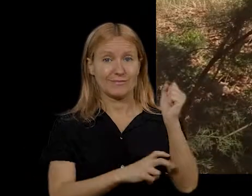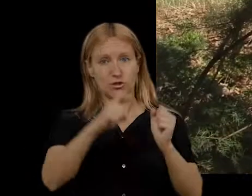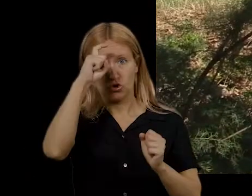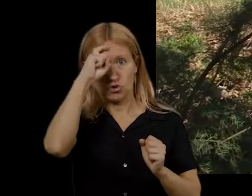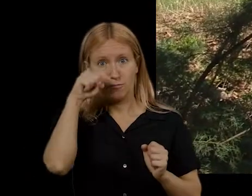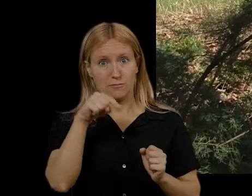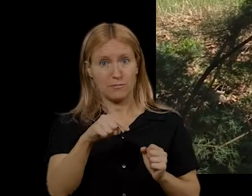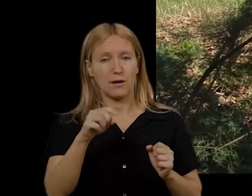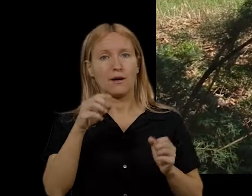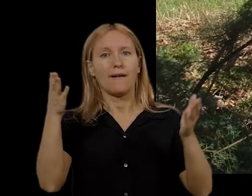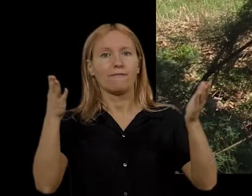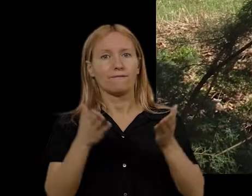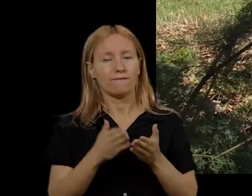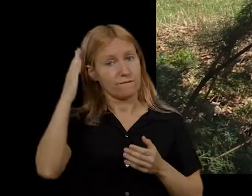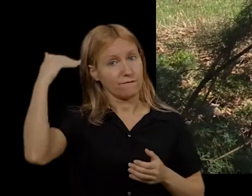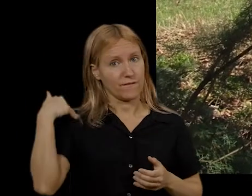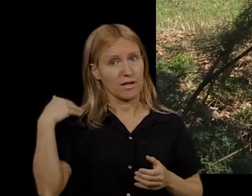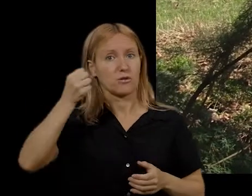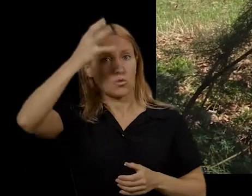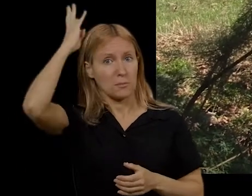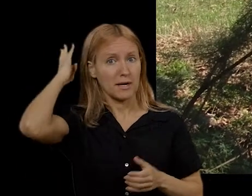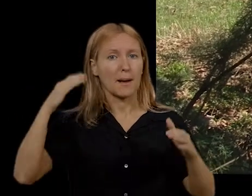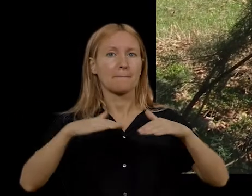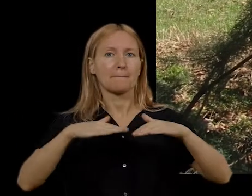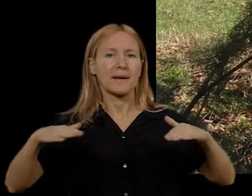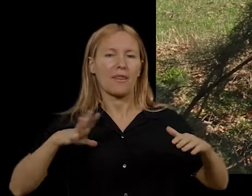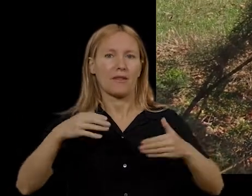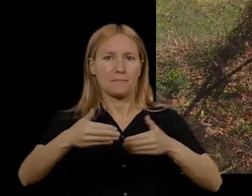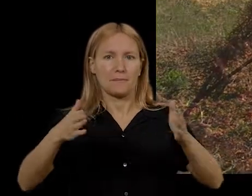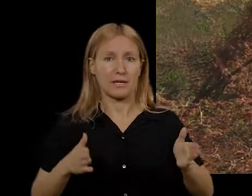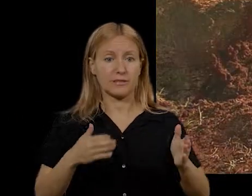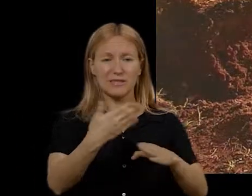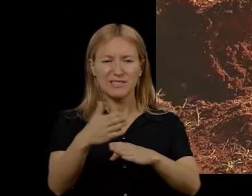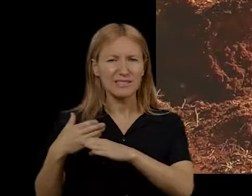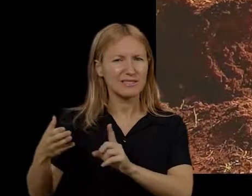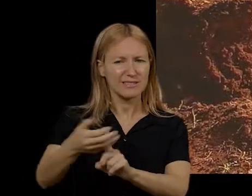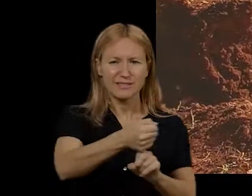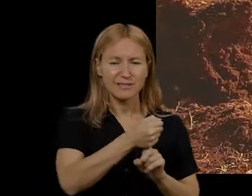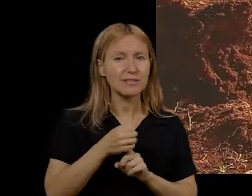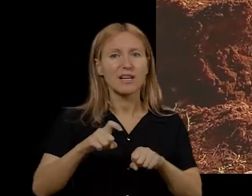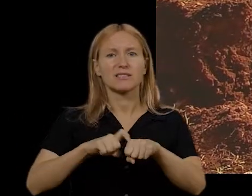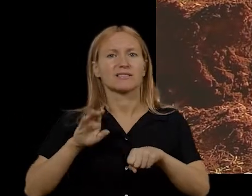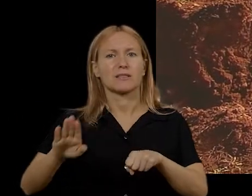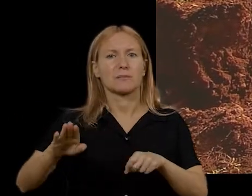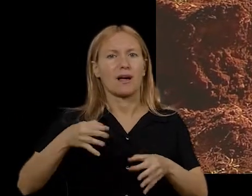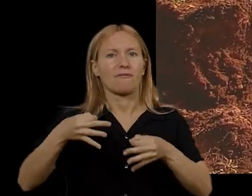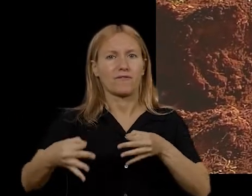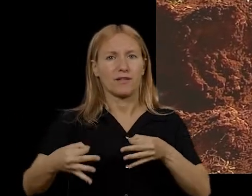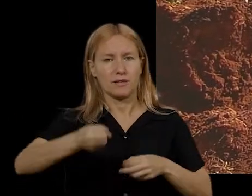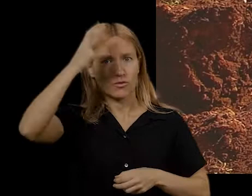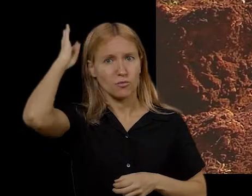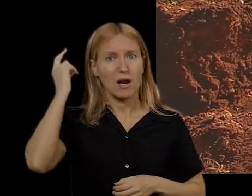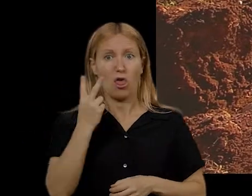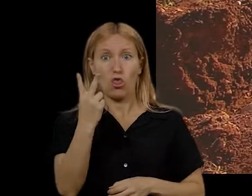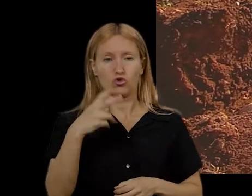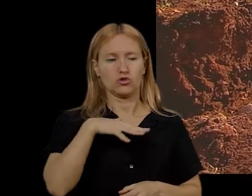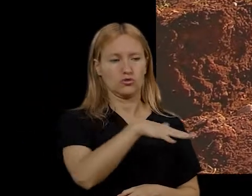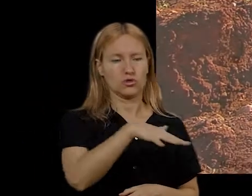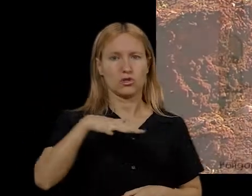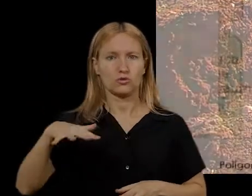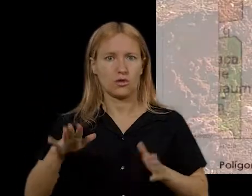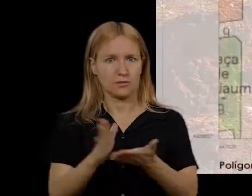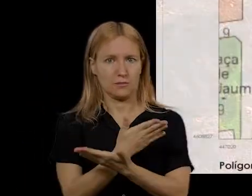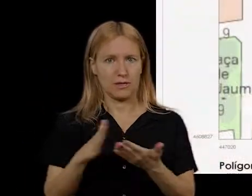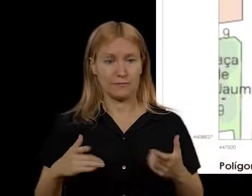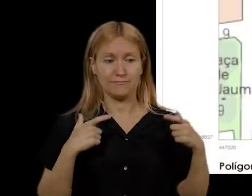Aquest jaciment es coneix amb el nom de vila romana del Pla de les Parets i, segons les restes trobades, es tracta d'una típica vila romana amb dos sectors